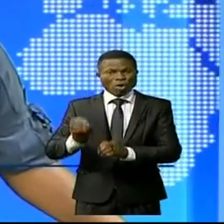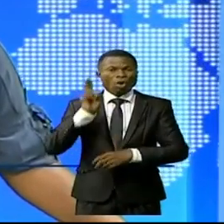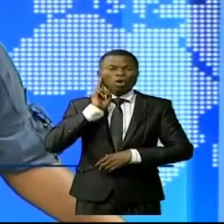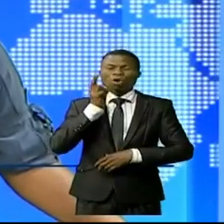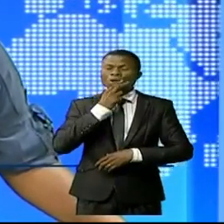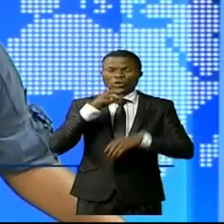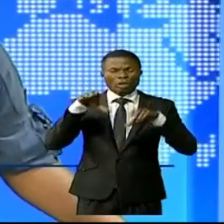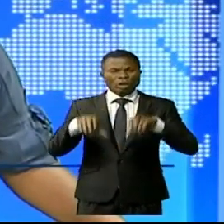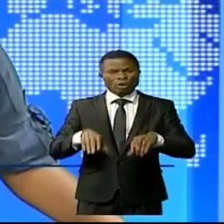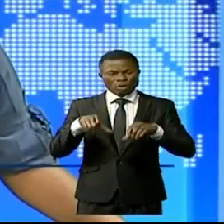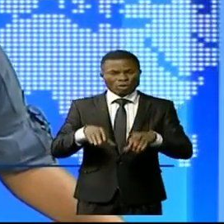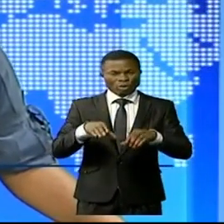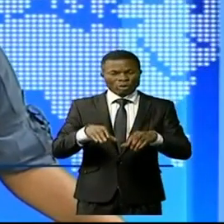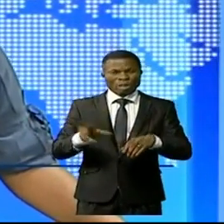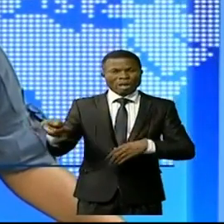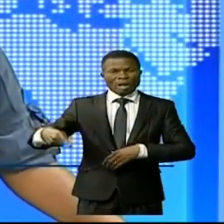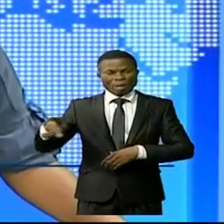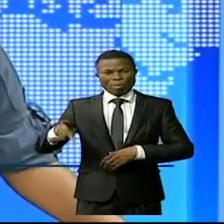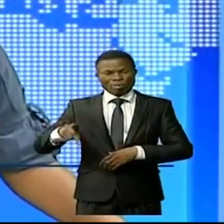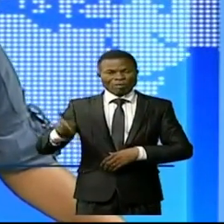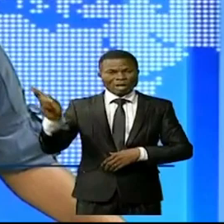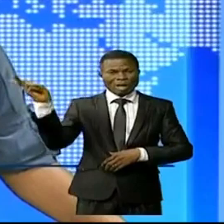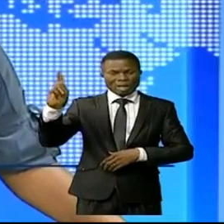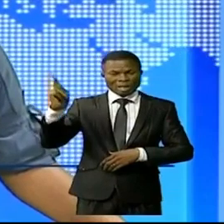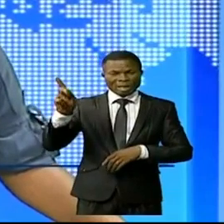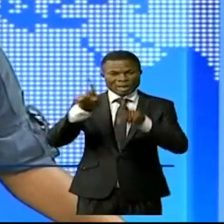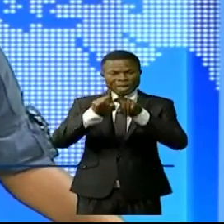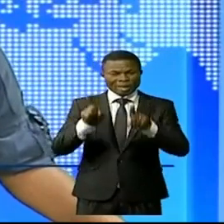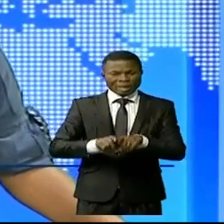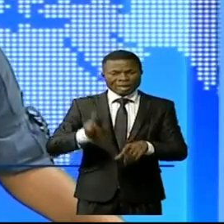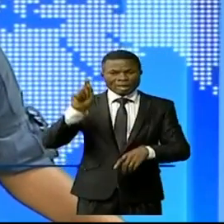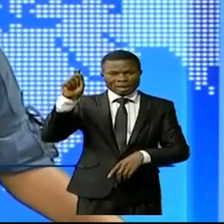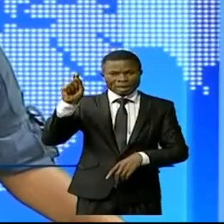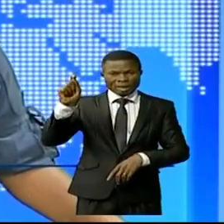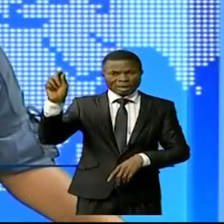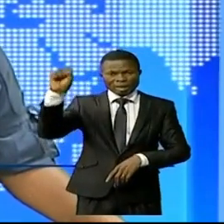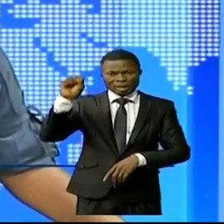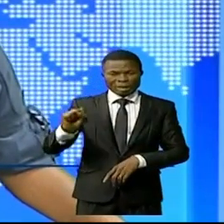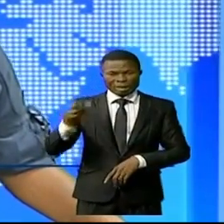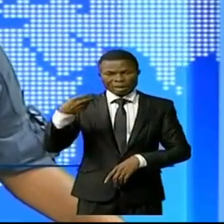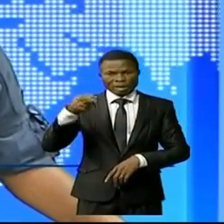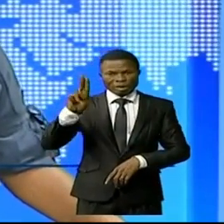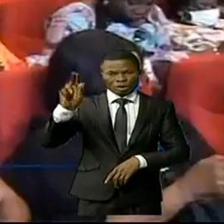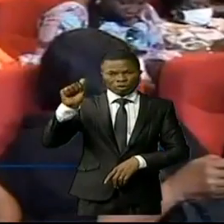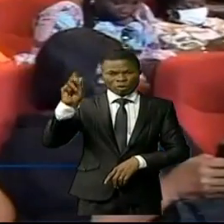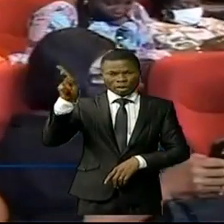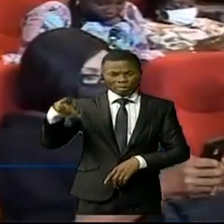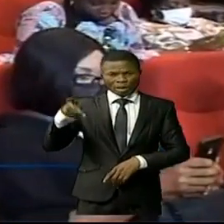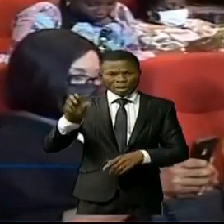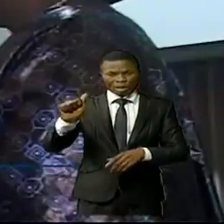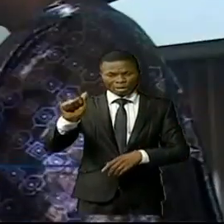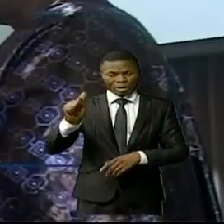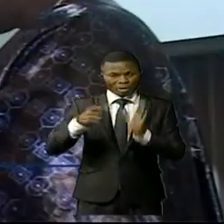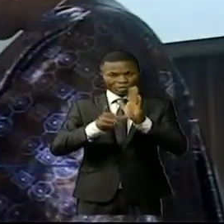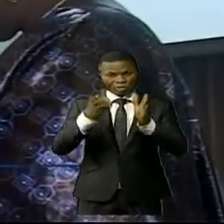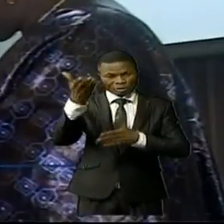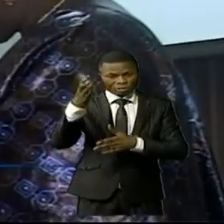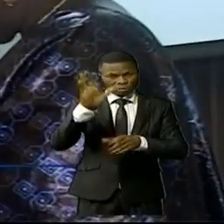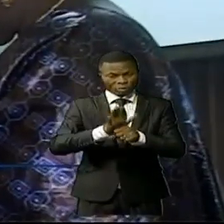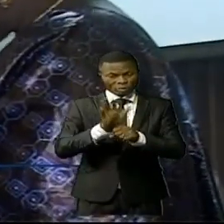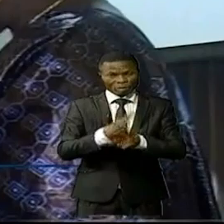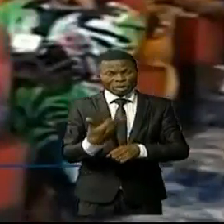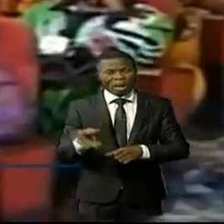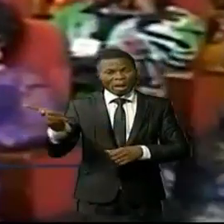Hôtel le cadre de la province du Kassai et la Chua Christine Lenzo nous en parle le pays et celle des différentes